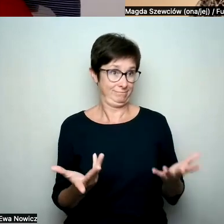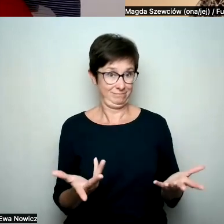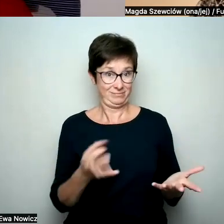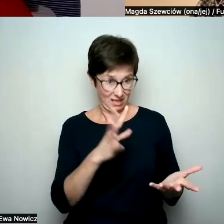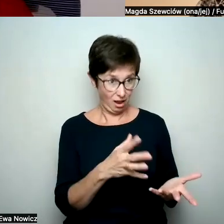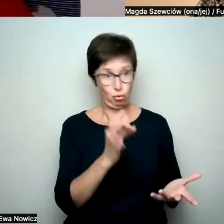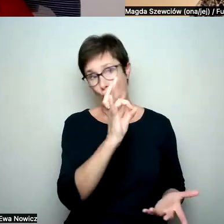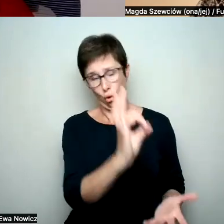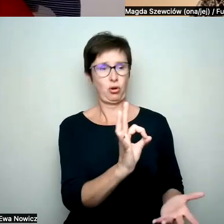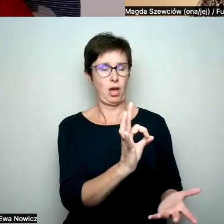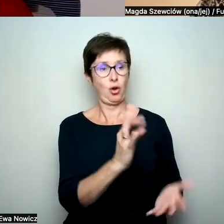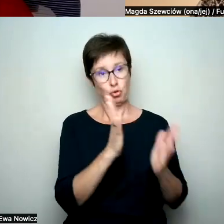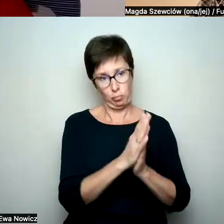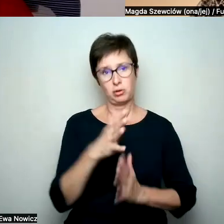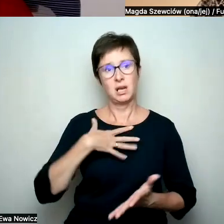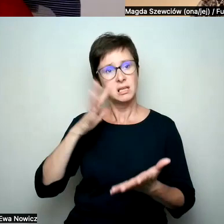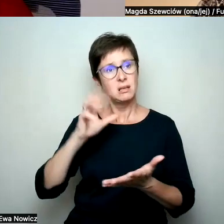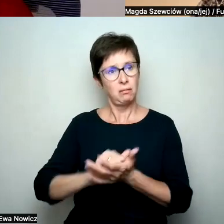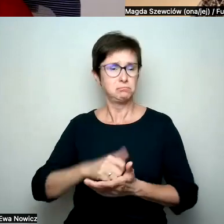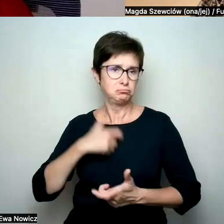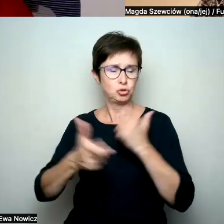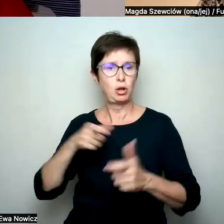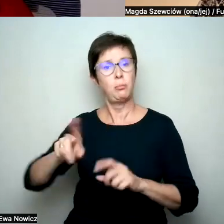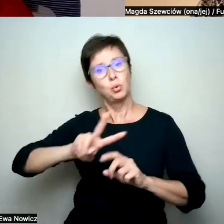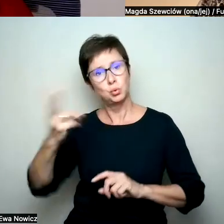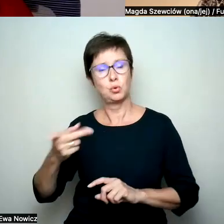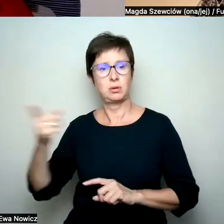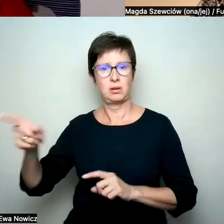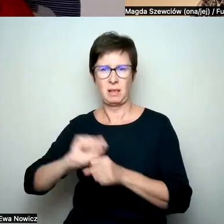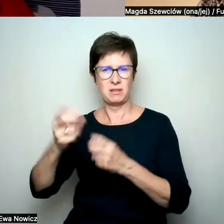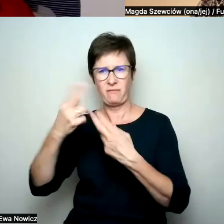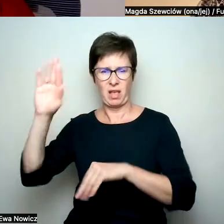również językiem drugiej strony, bo tam jest tej przemocy znacznie więcej.